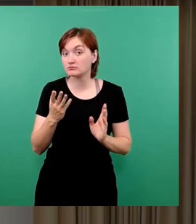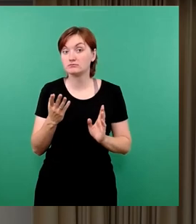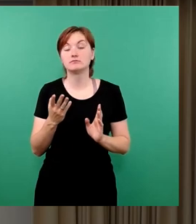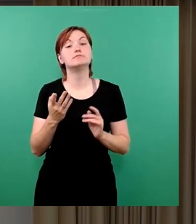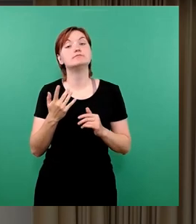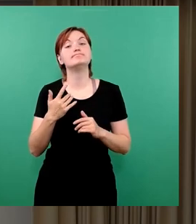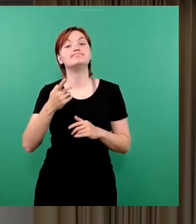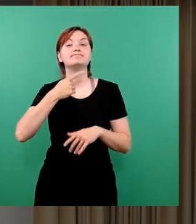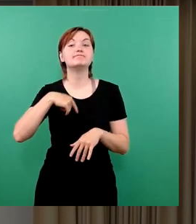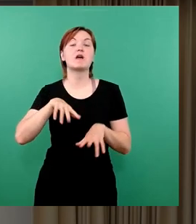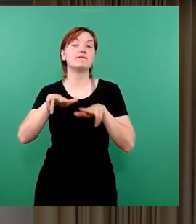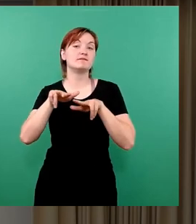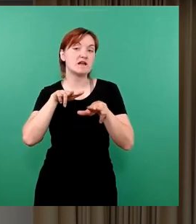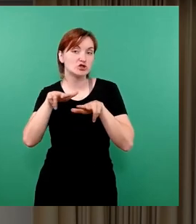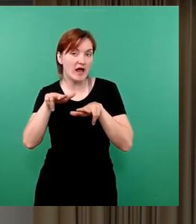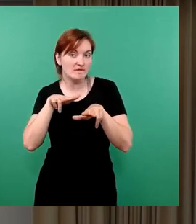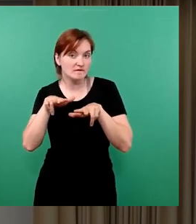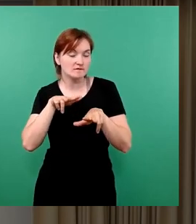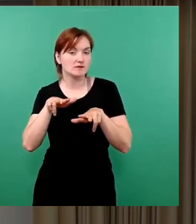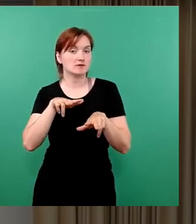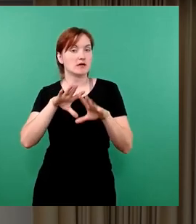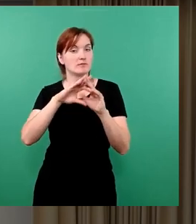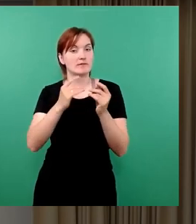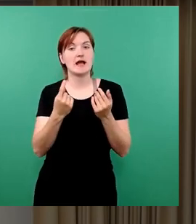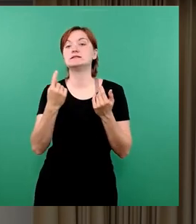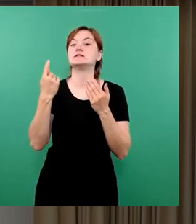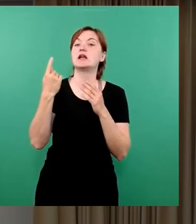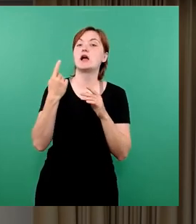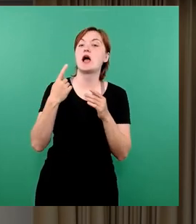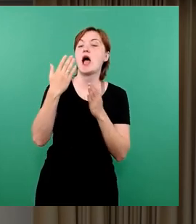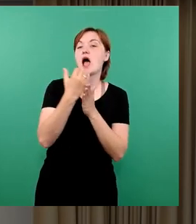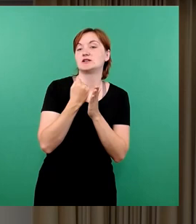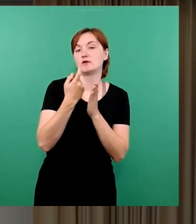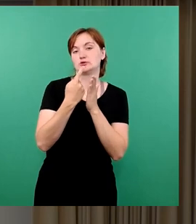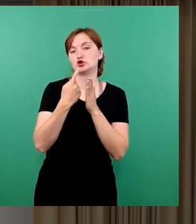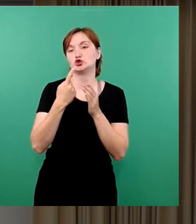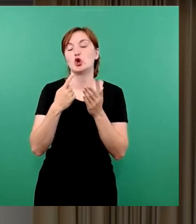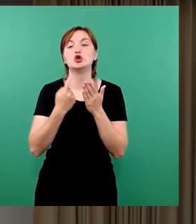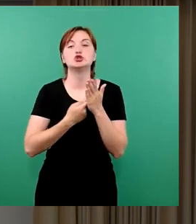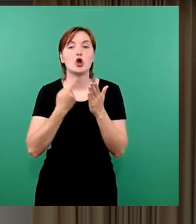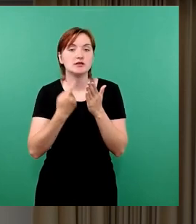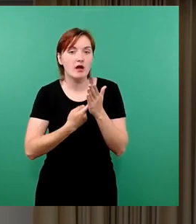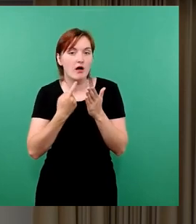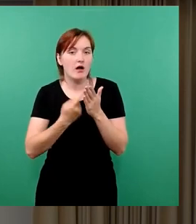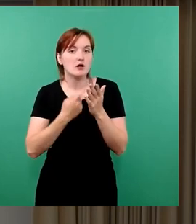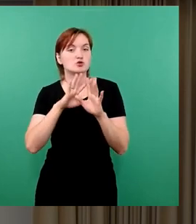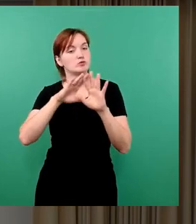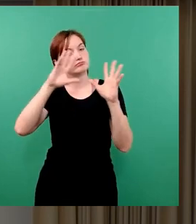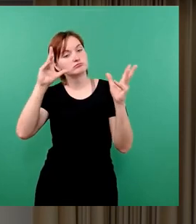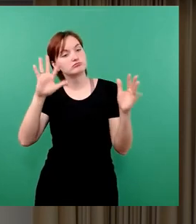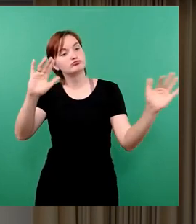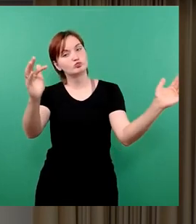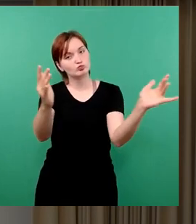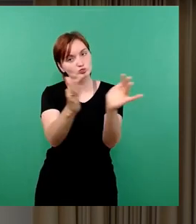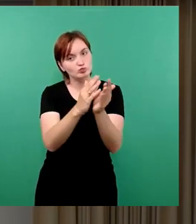und unsere Einkommenssteuer, das sind ja die wesentlichen Eigeneinnahmegrößen, die laufen